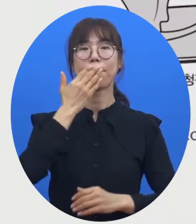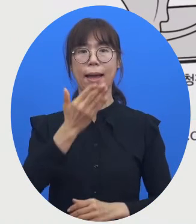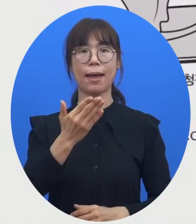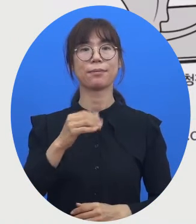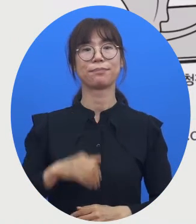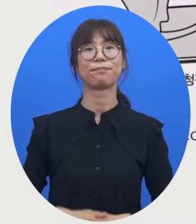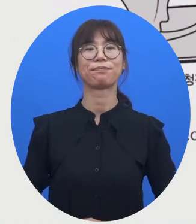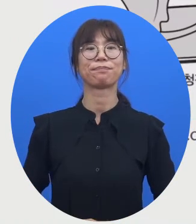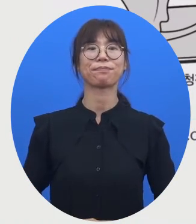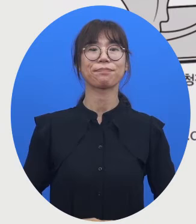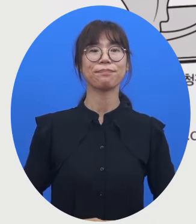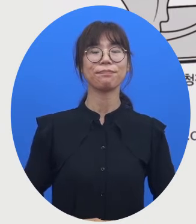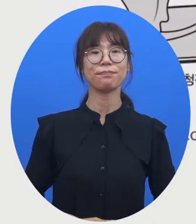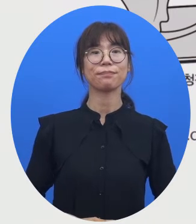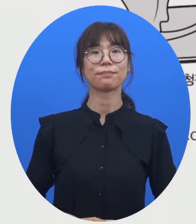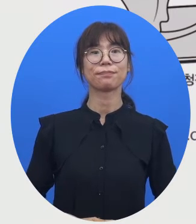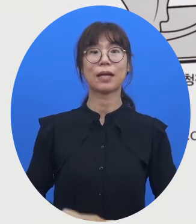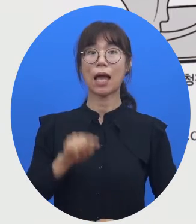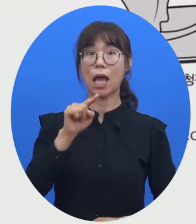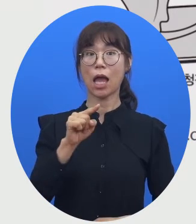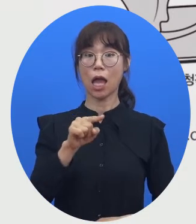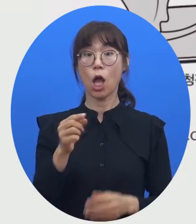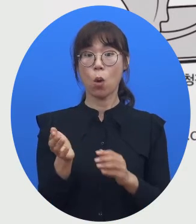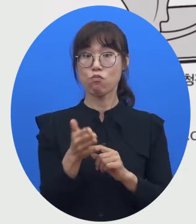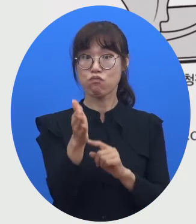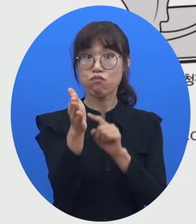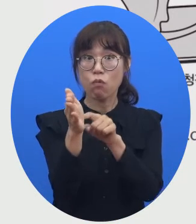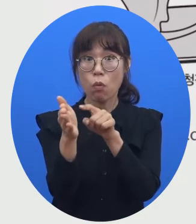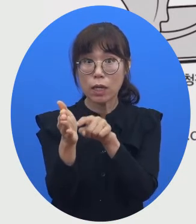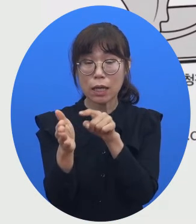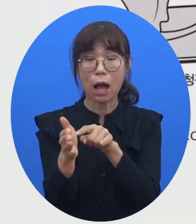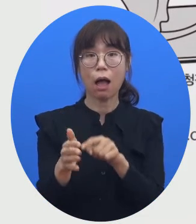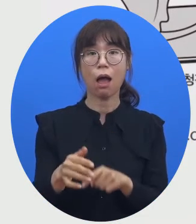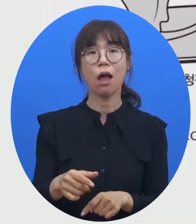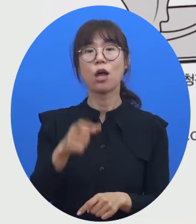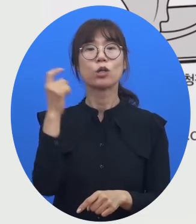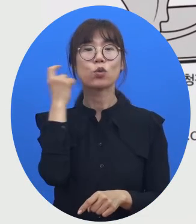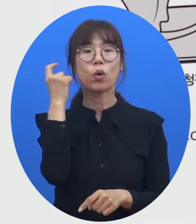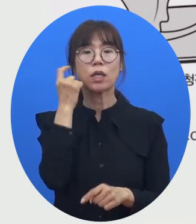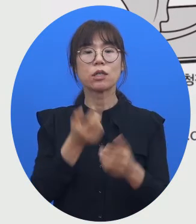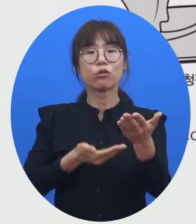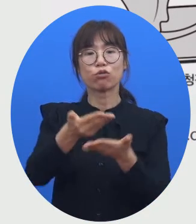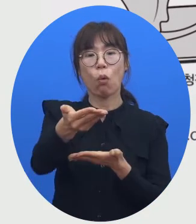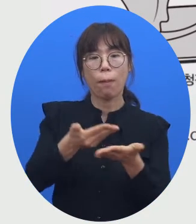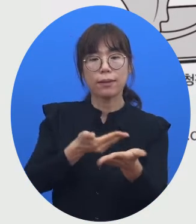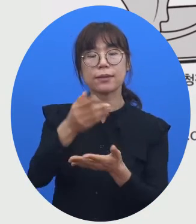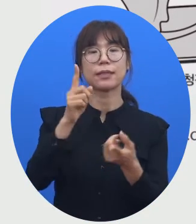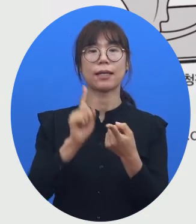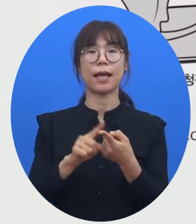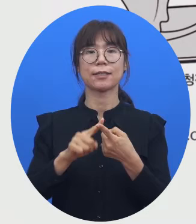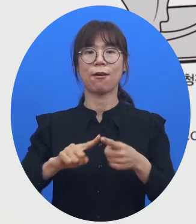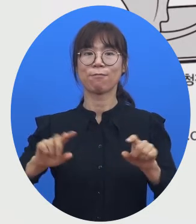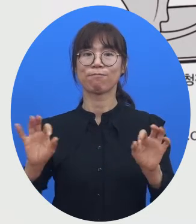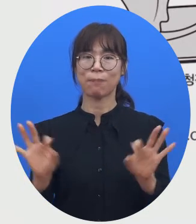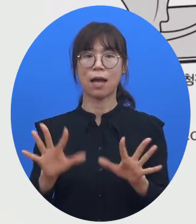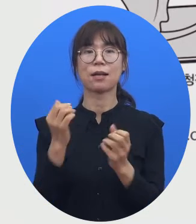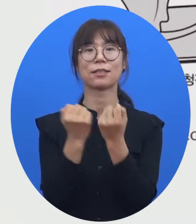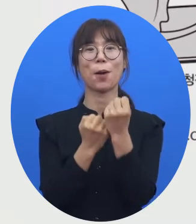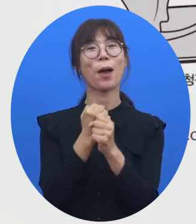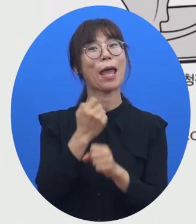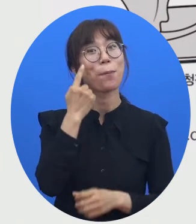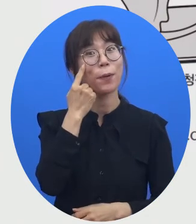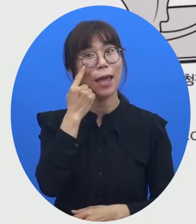이런 돌고래가 어떻게 초음파를 주고받는지에 대한 얘기를 가볍게 해볼 건데요.